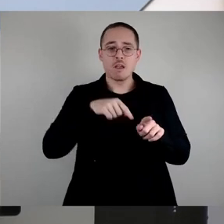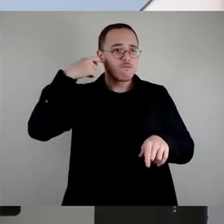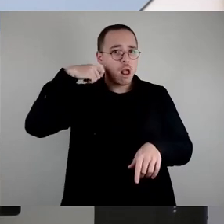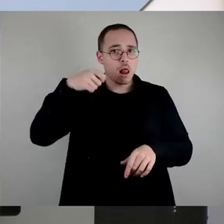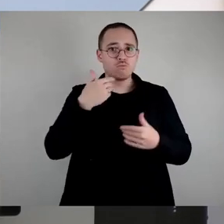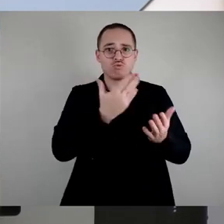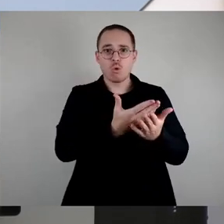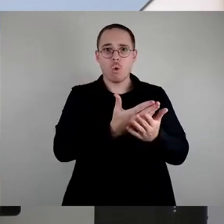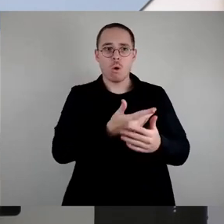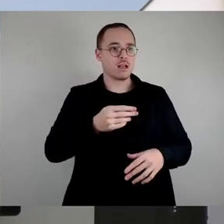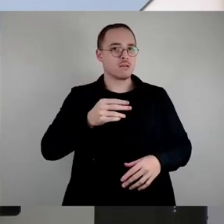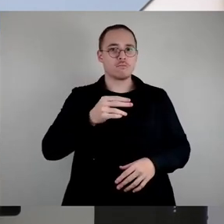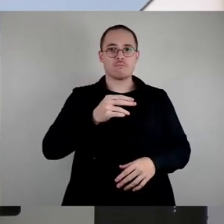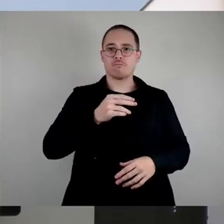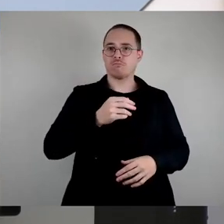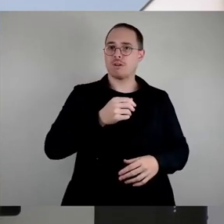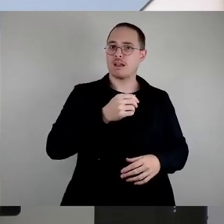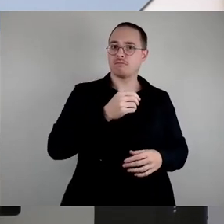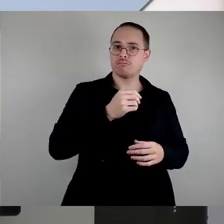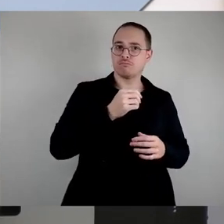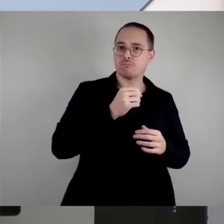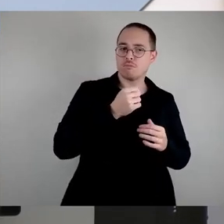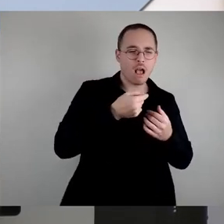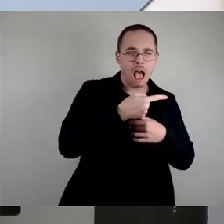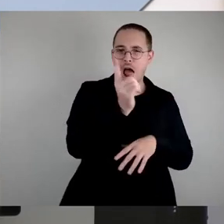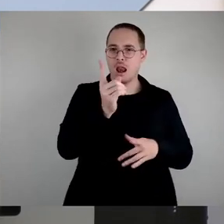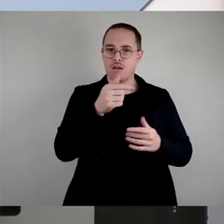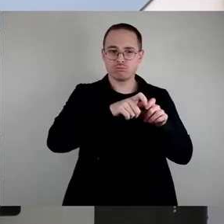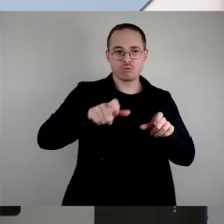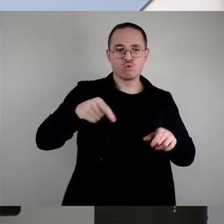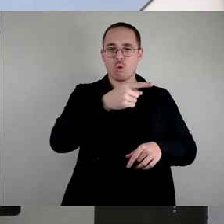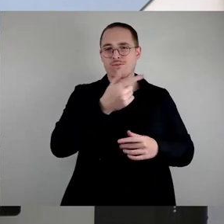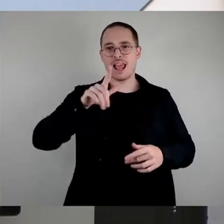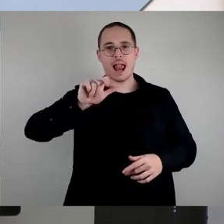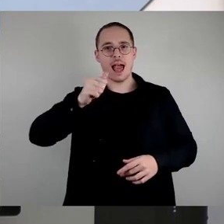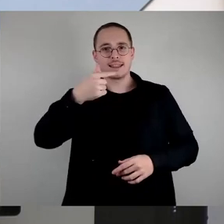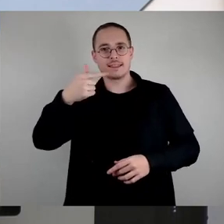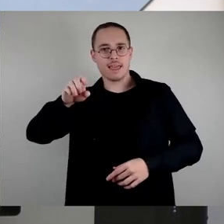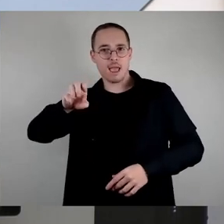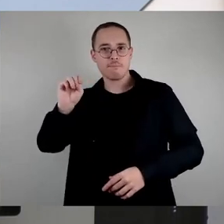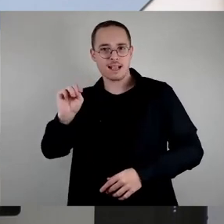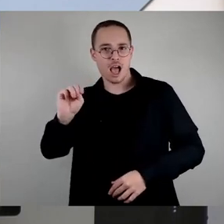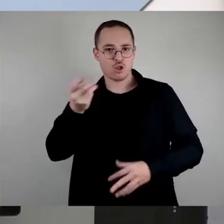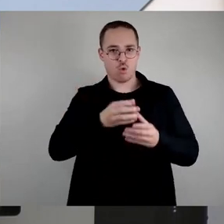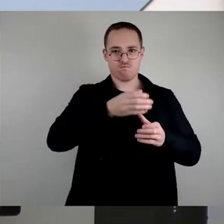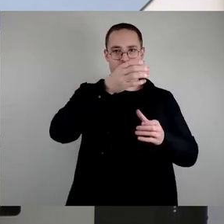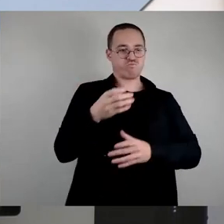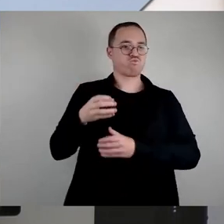so einem Latte Macchiato rumgelaufen, und das war wie ein Accessoire, das war wie ein neuer Lifestyle,